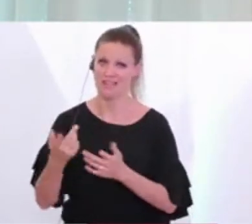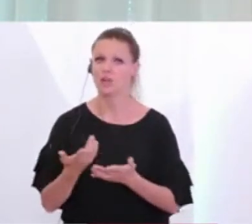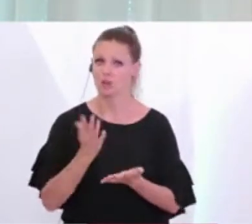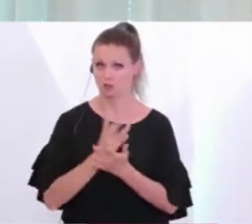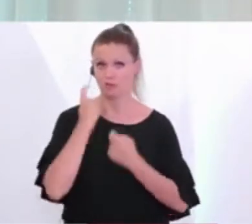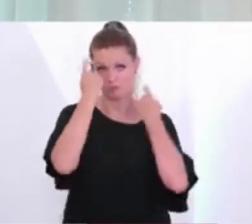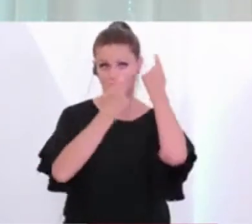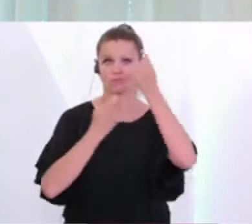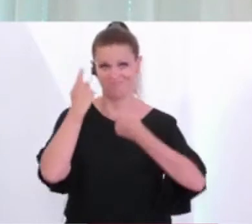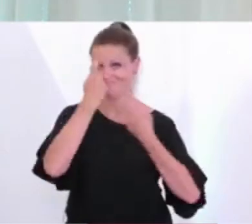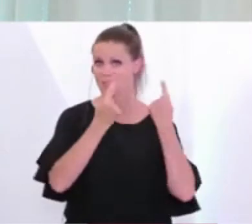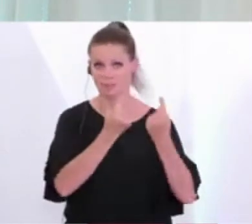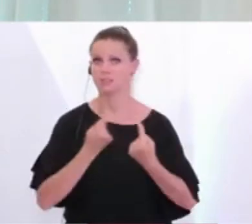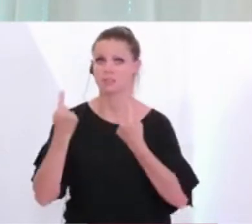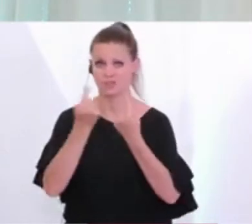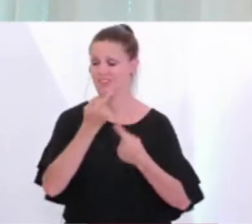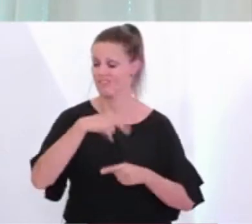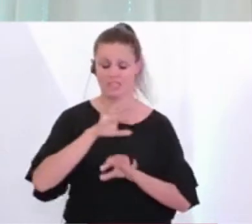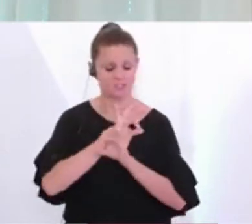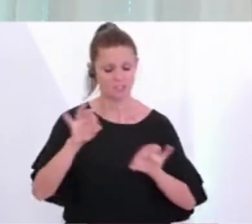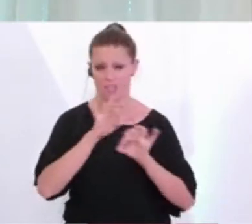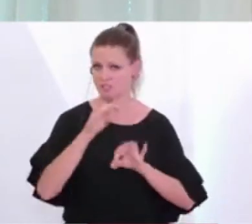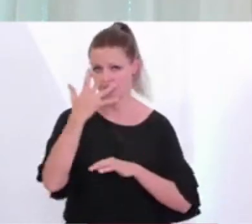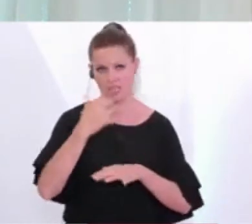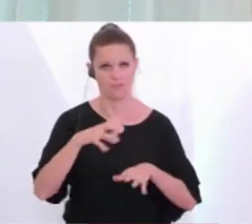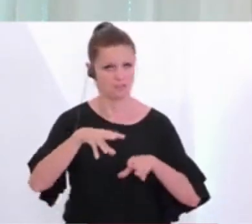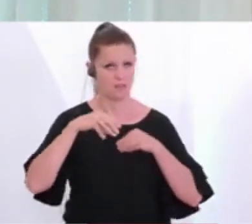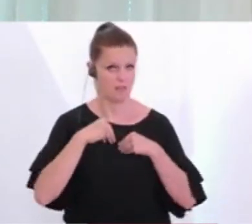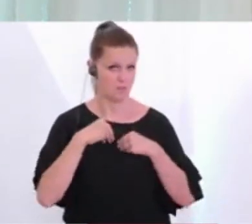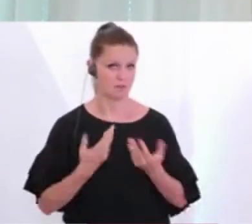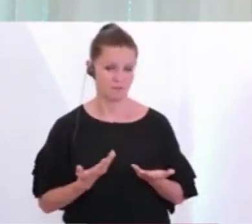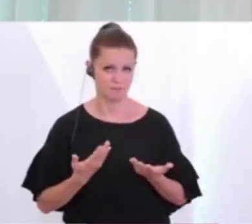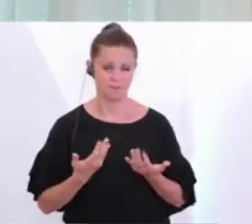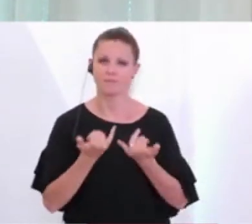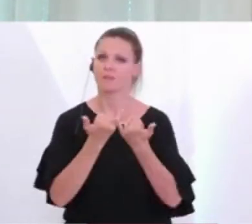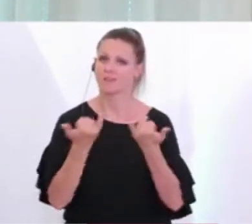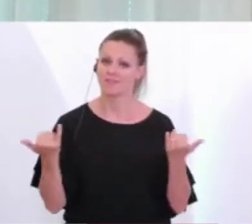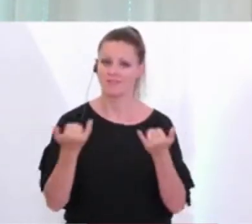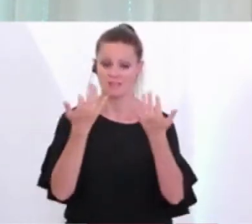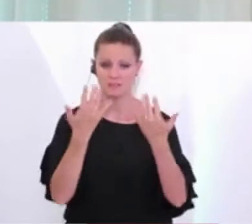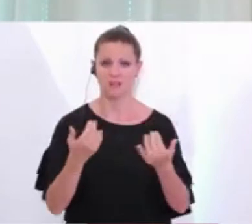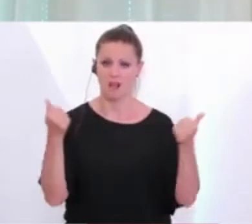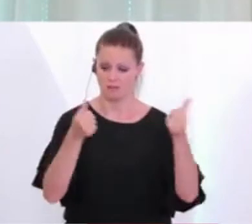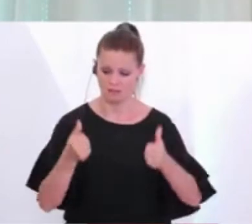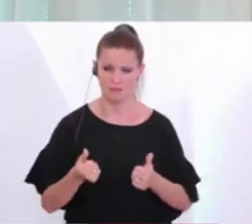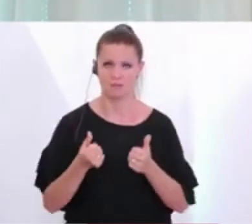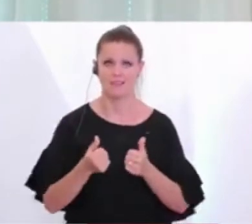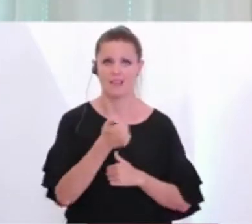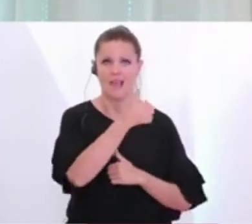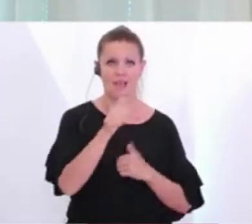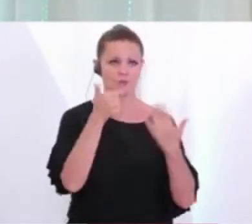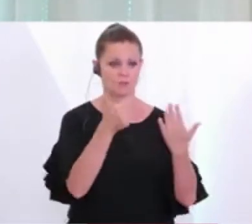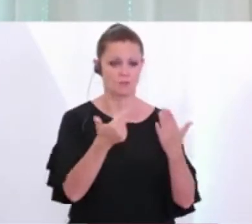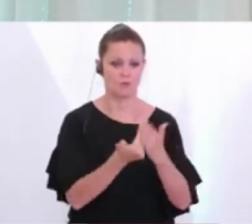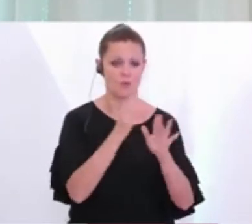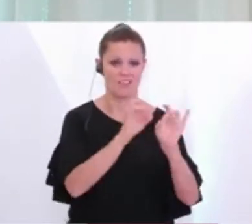besorgniserregende Situation, die wir sehr, sehr, sehr ernst nehmen. Wie setzen sich diese Zahlen zusammen? Diesen 107